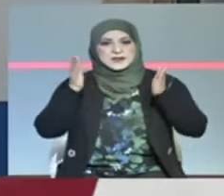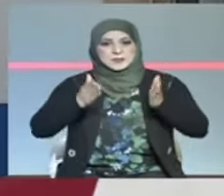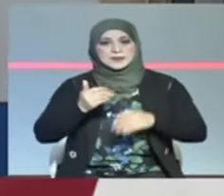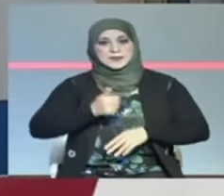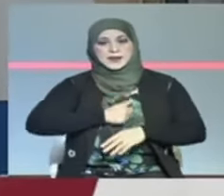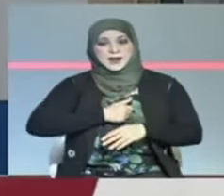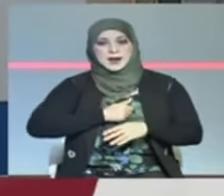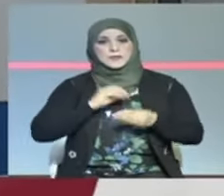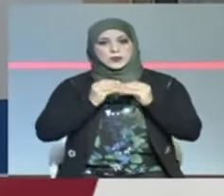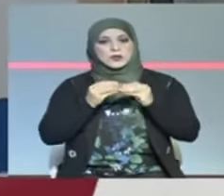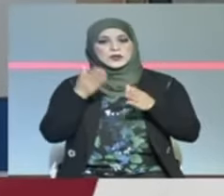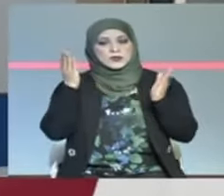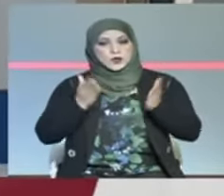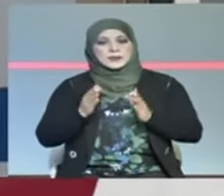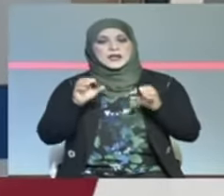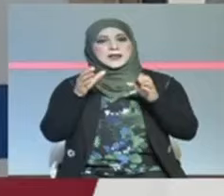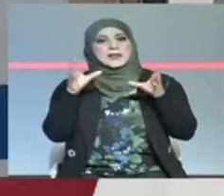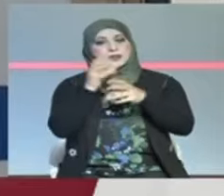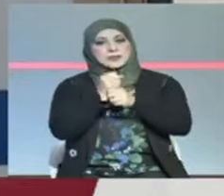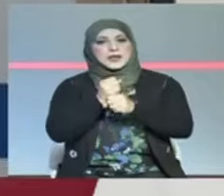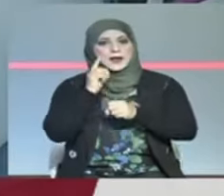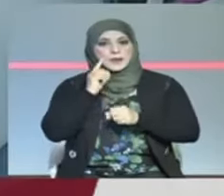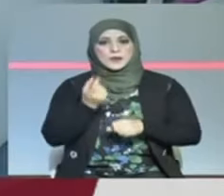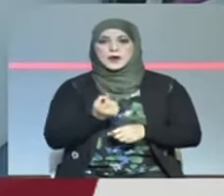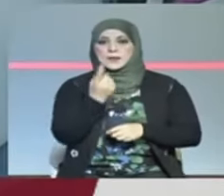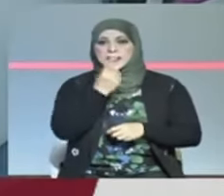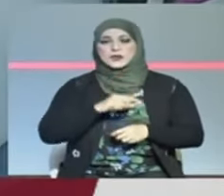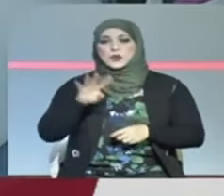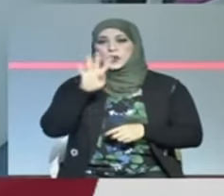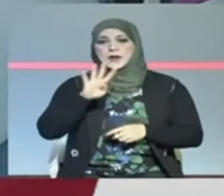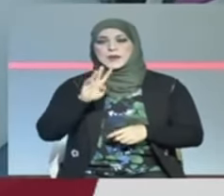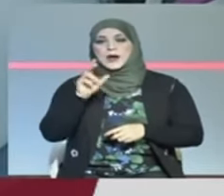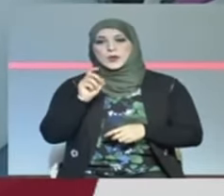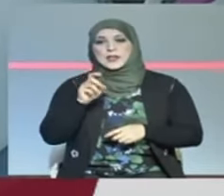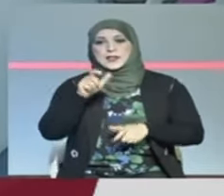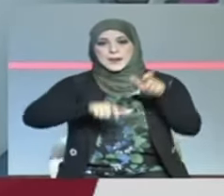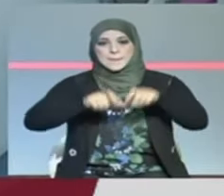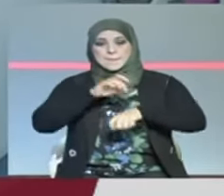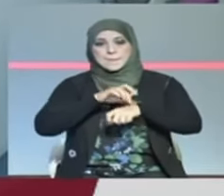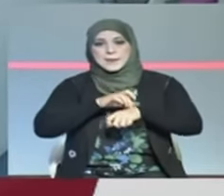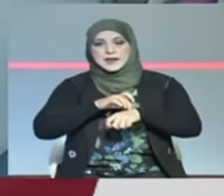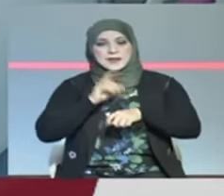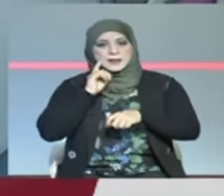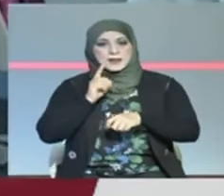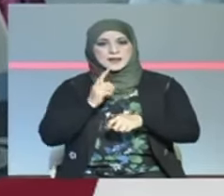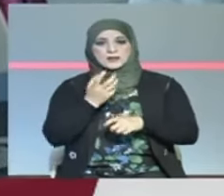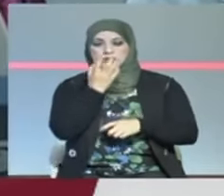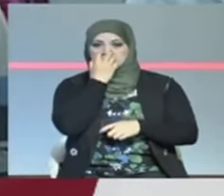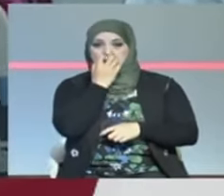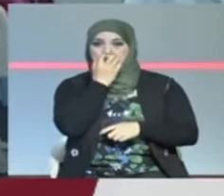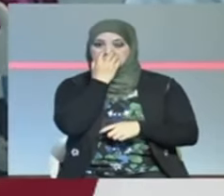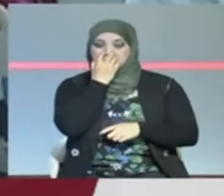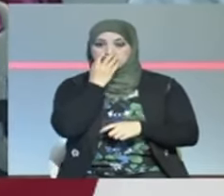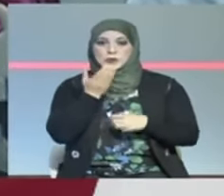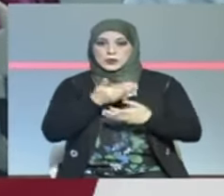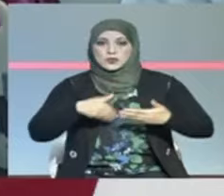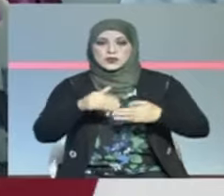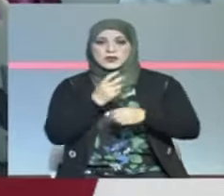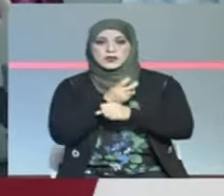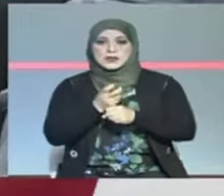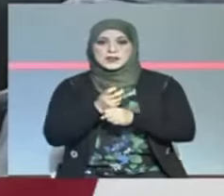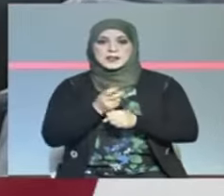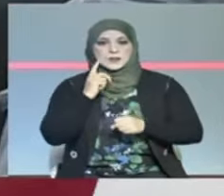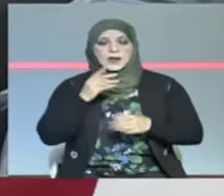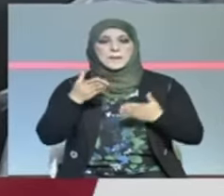والخاص و134 مريضا يخضعون حاليا للتنفس الاصطناعي